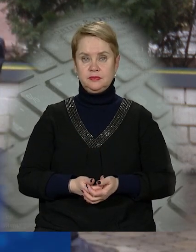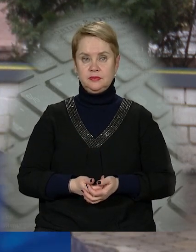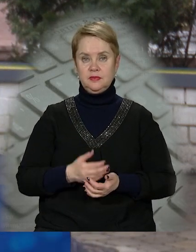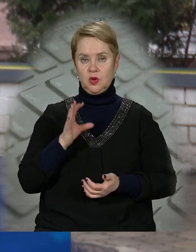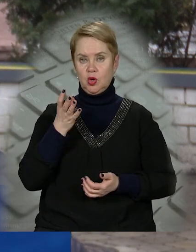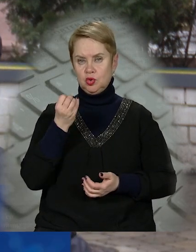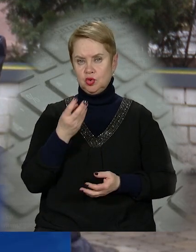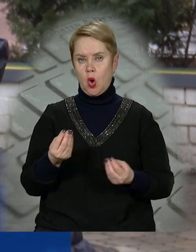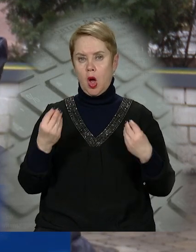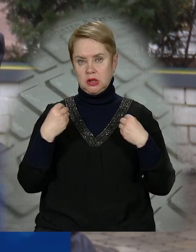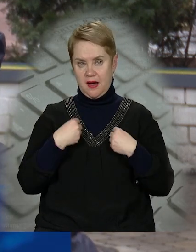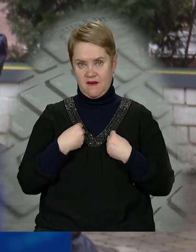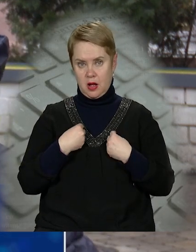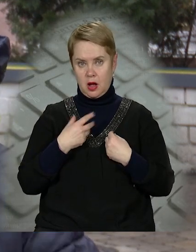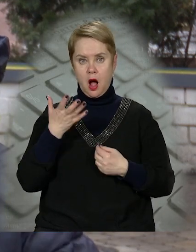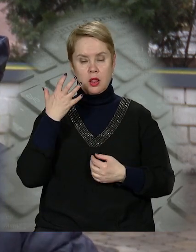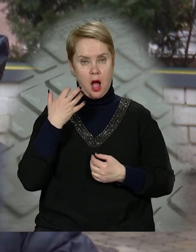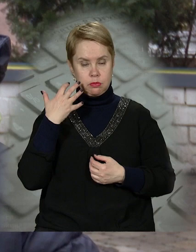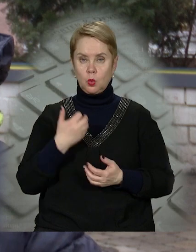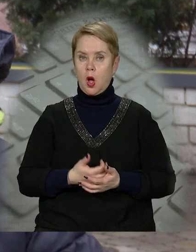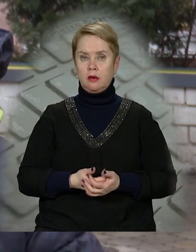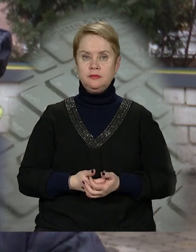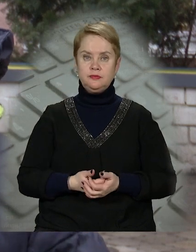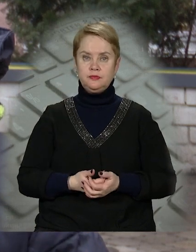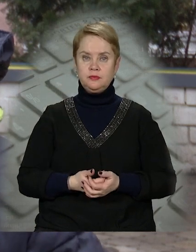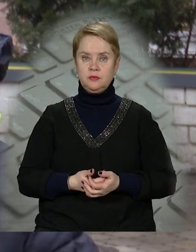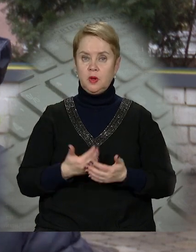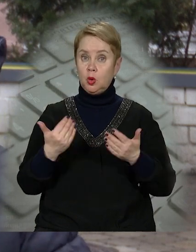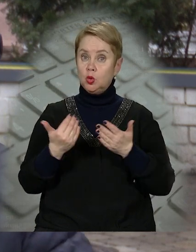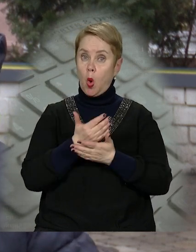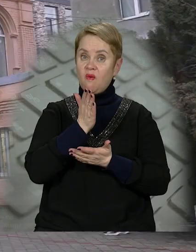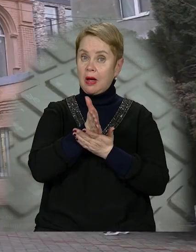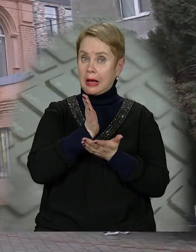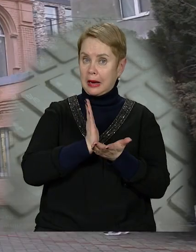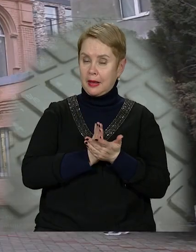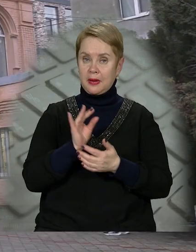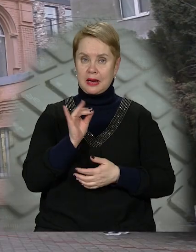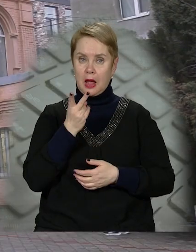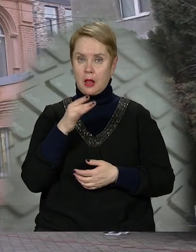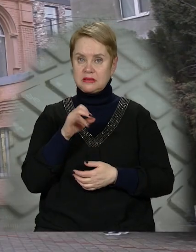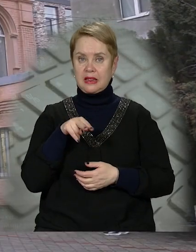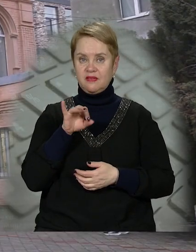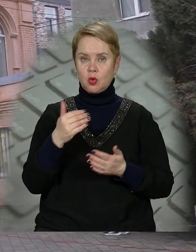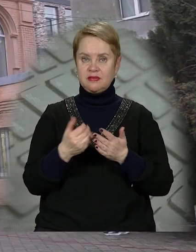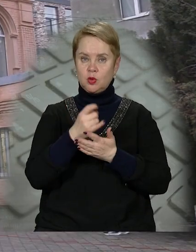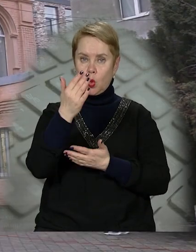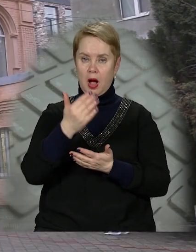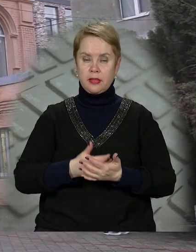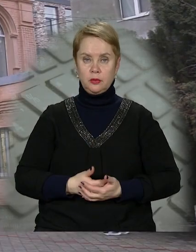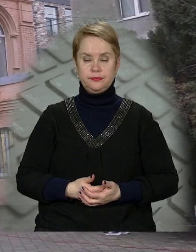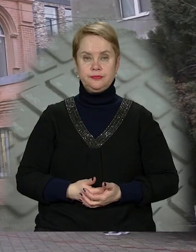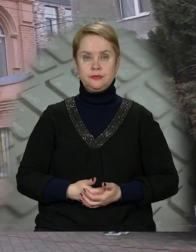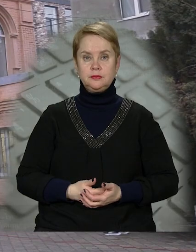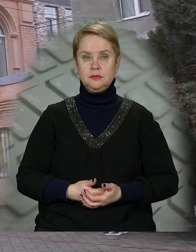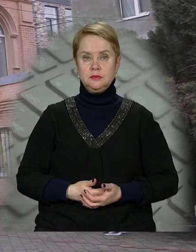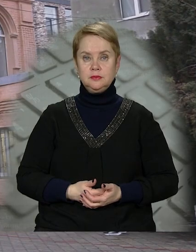І ще давали яблоко. І новий хліб. Ірина Каблоцька, Олександр Литвин, новини 11